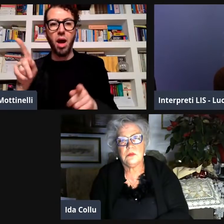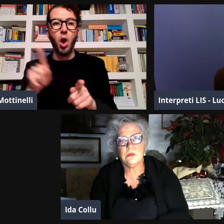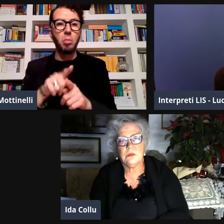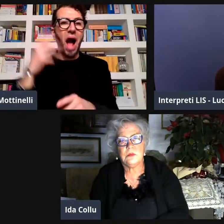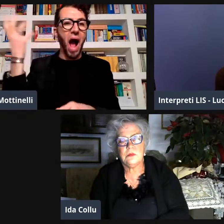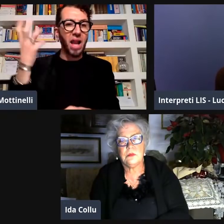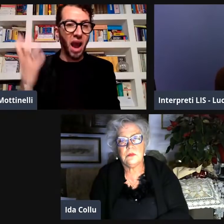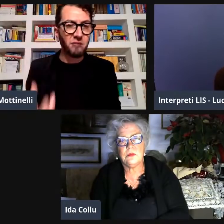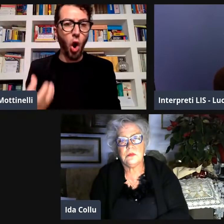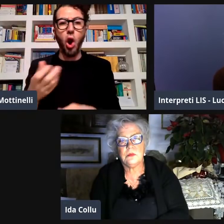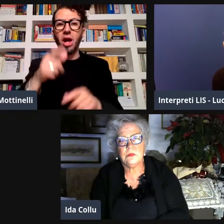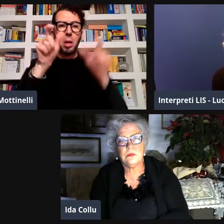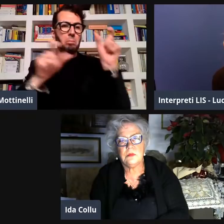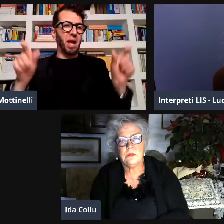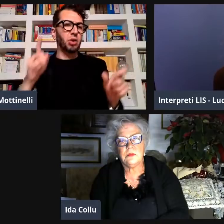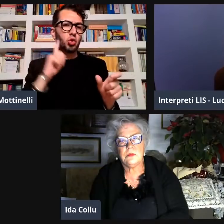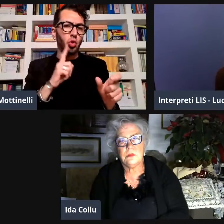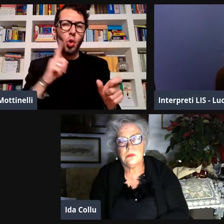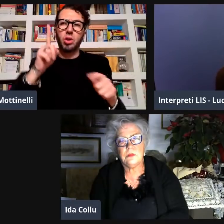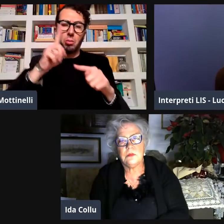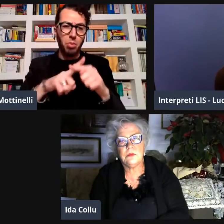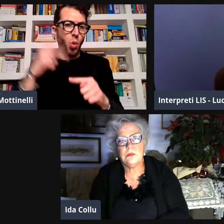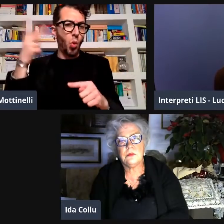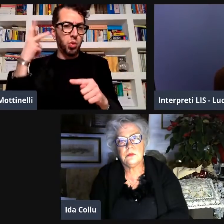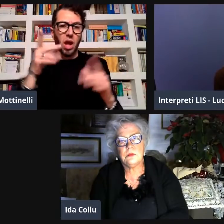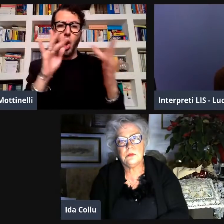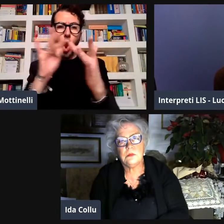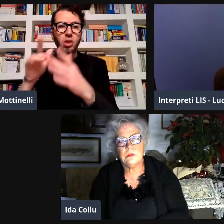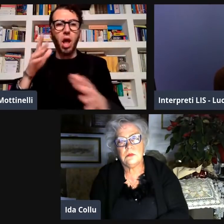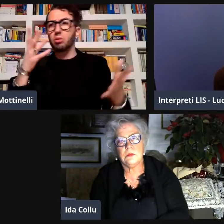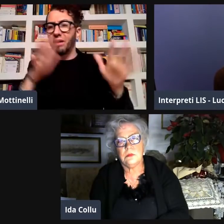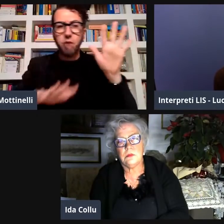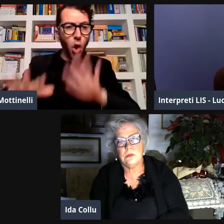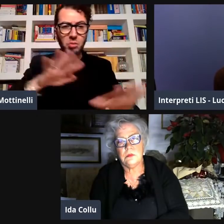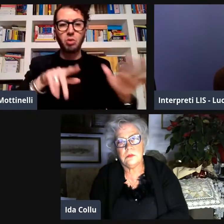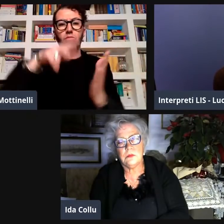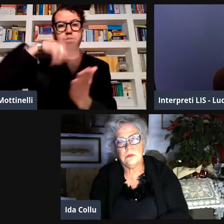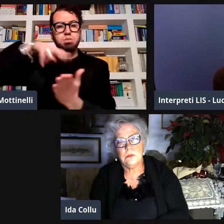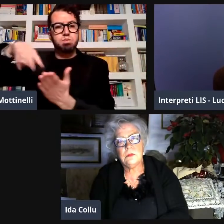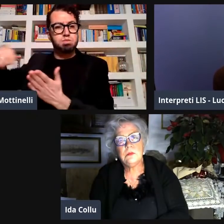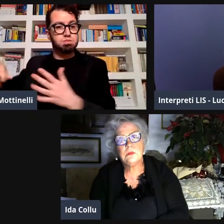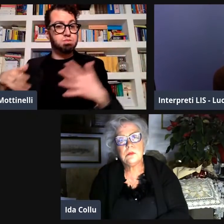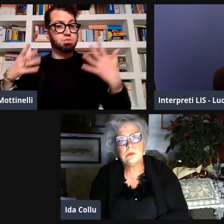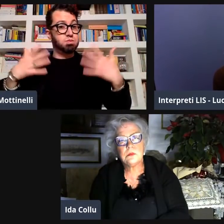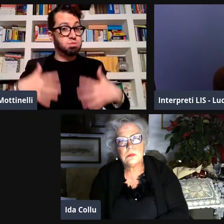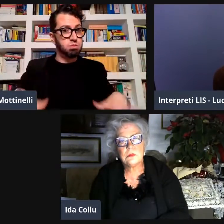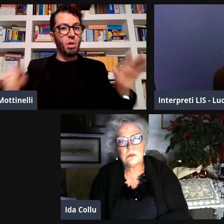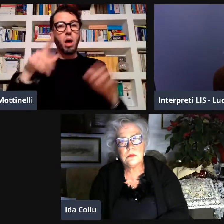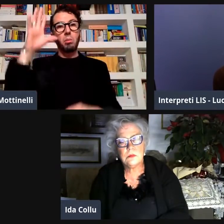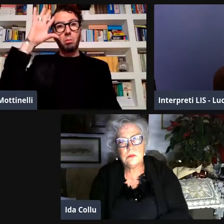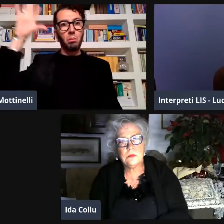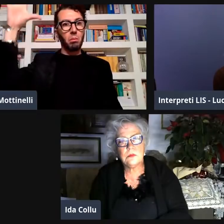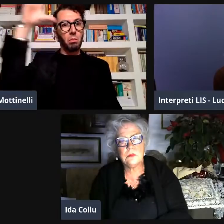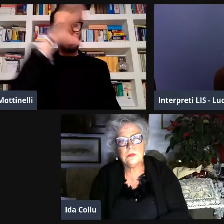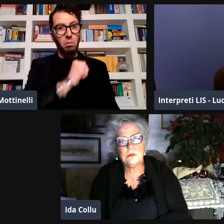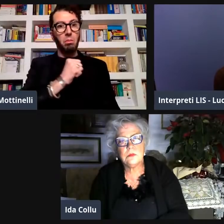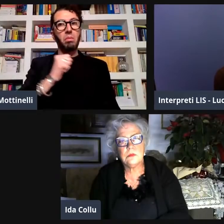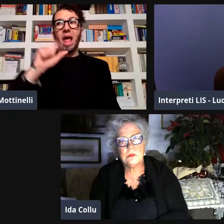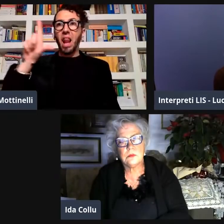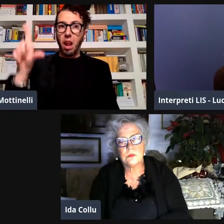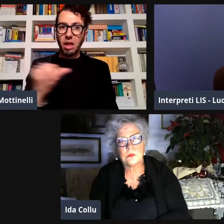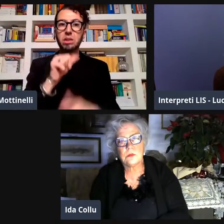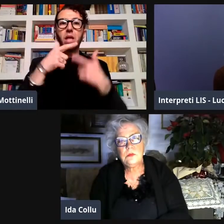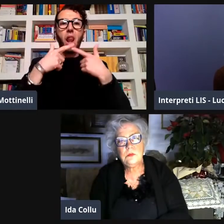persone appunto come Serena Corazza Elena Raduzzi Anna Folchi diverse persone sorde ma anche udenti con i quali ti sei informata hai